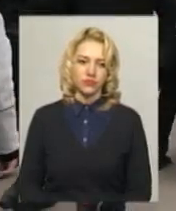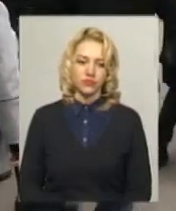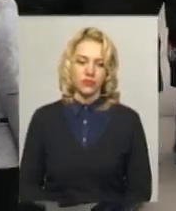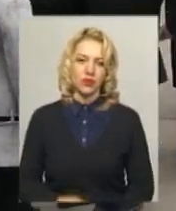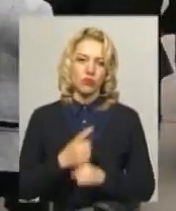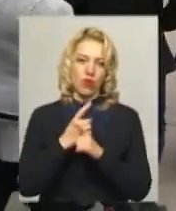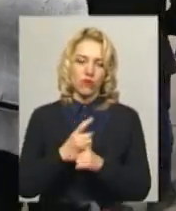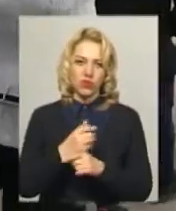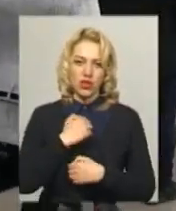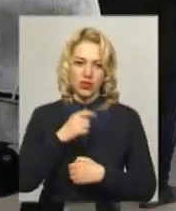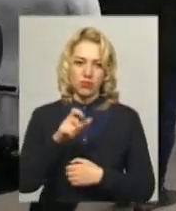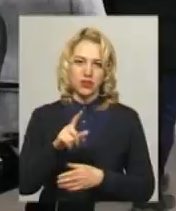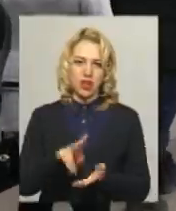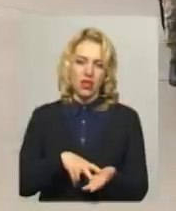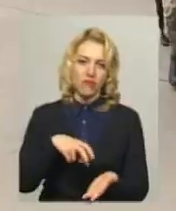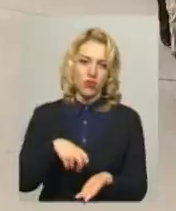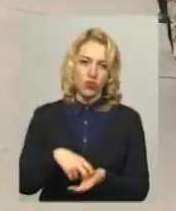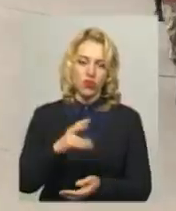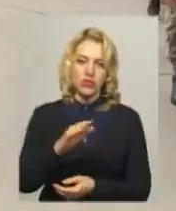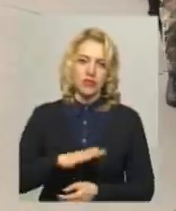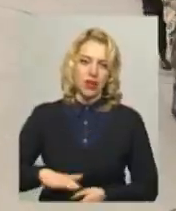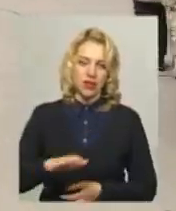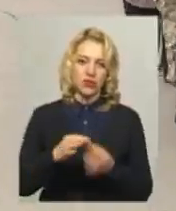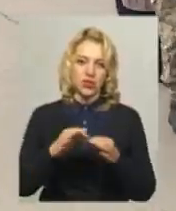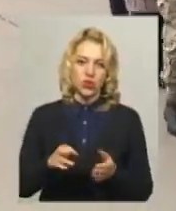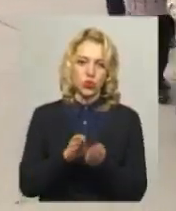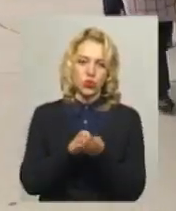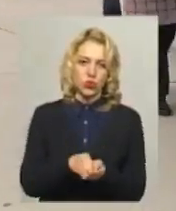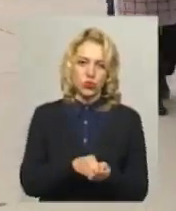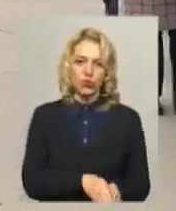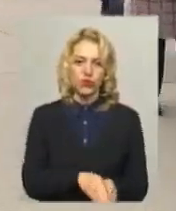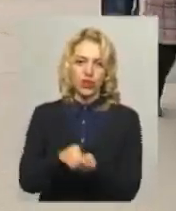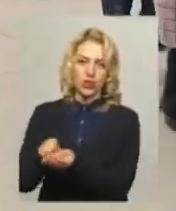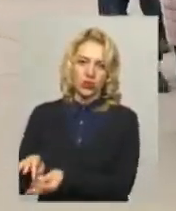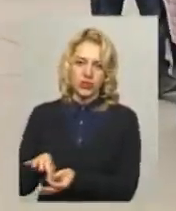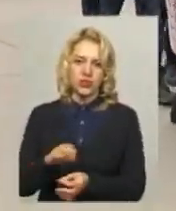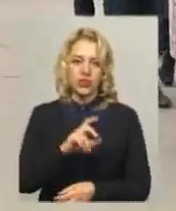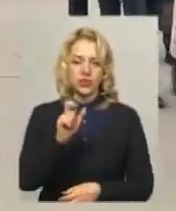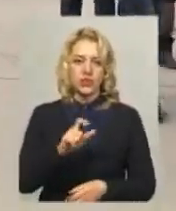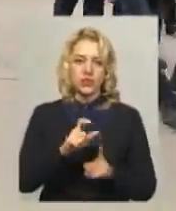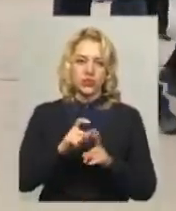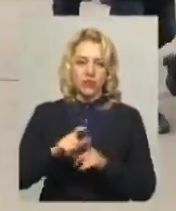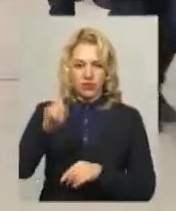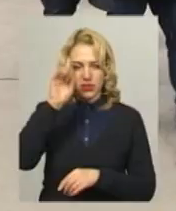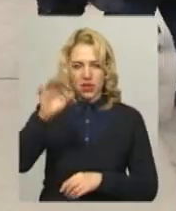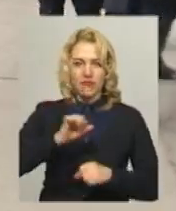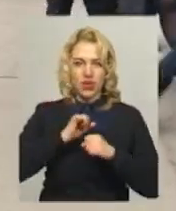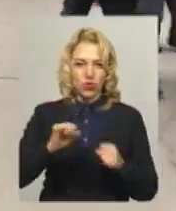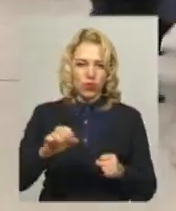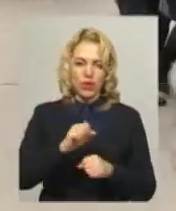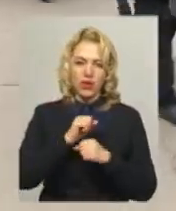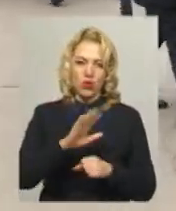Проводжали бійця навколішки. Із Майдану Незалежності труну з Миколою Неживим виносили зі словами «Слава героям, герої не вмирають».